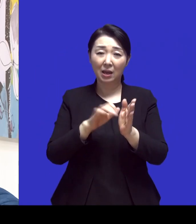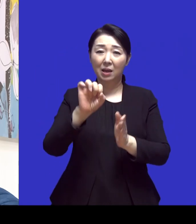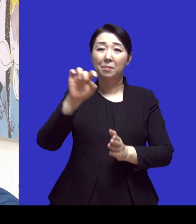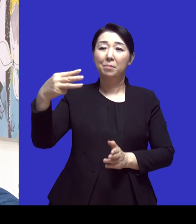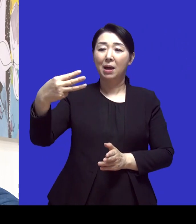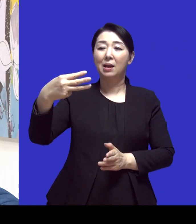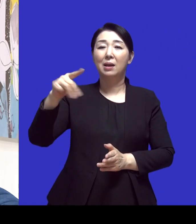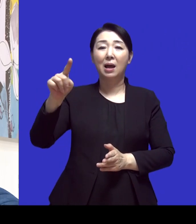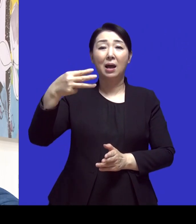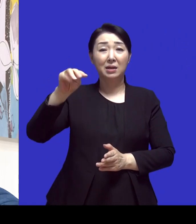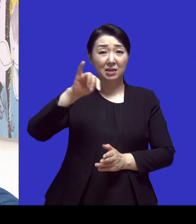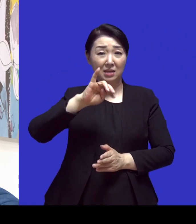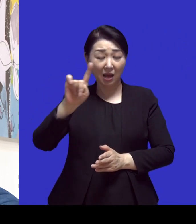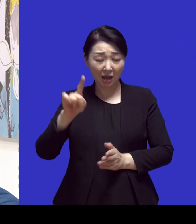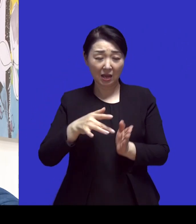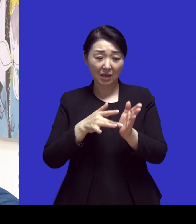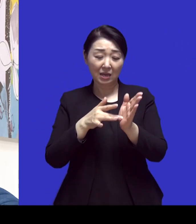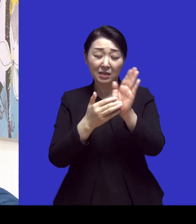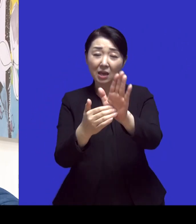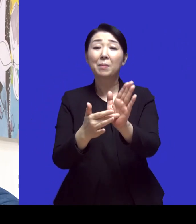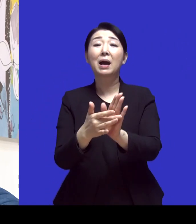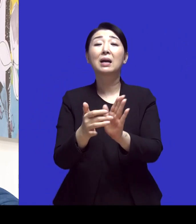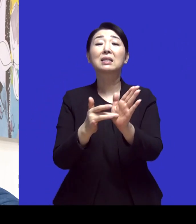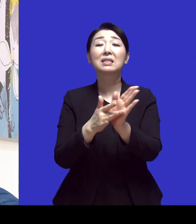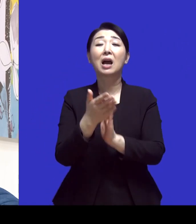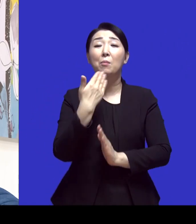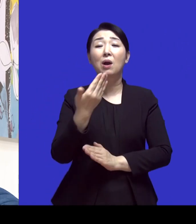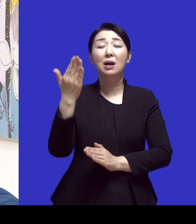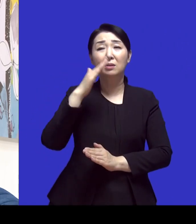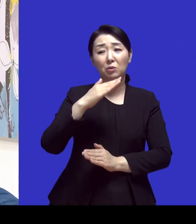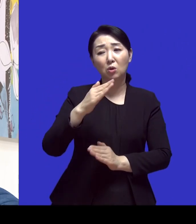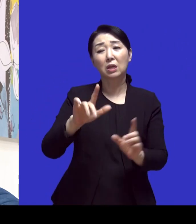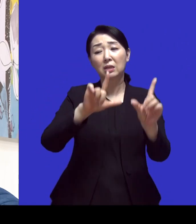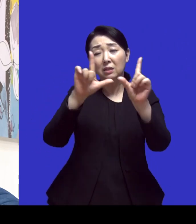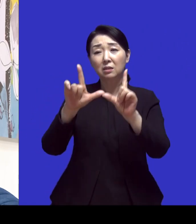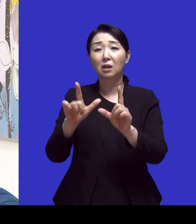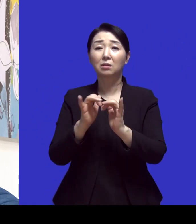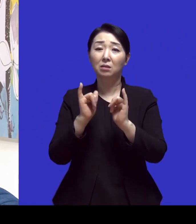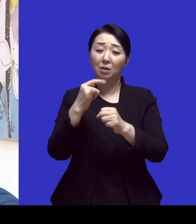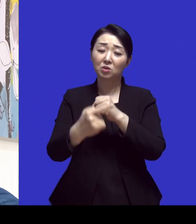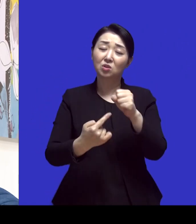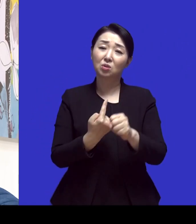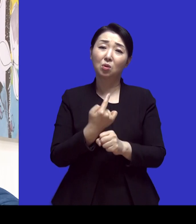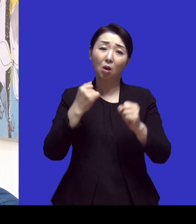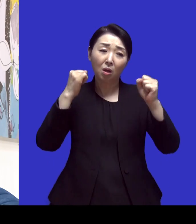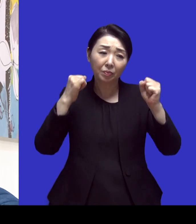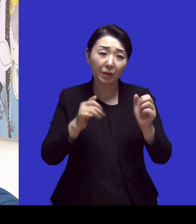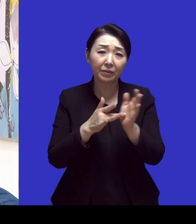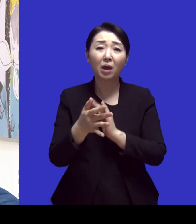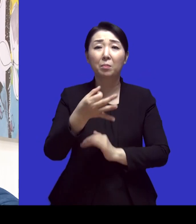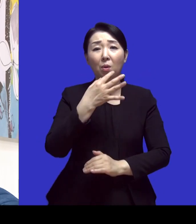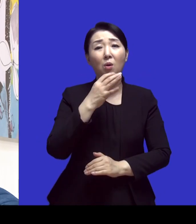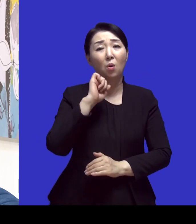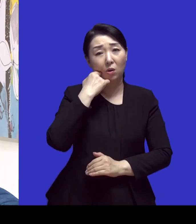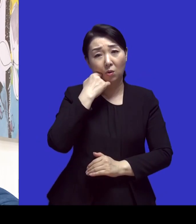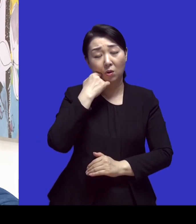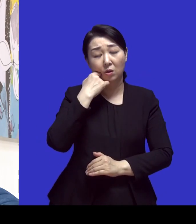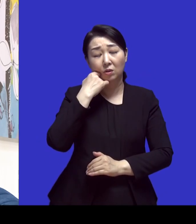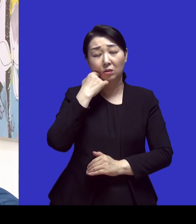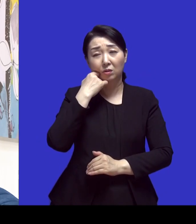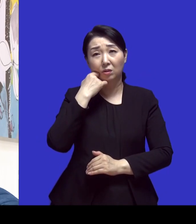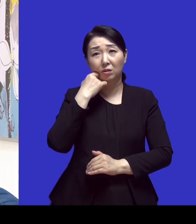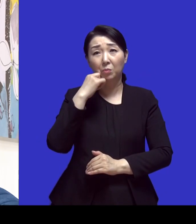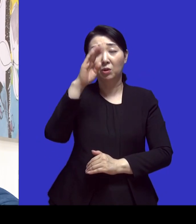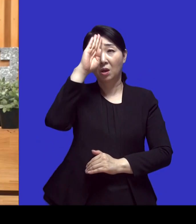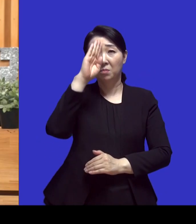네 거기서 아예 사는 사람들은 사실 뭐 1년 내내 약을 먹을 수 없기 때문에 그냥 걸리면 치료하는 개념인데 네 좀 제가